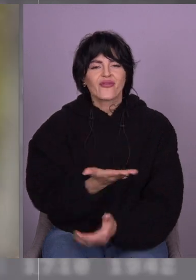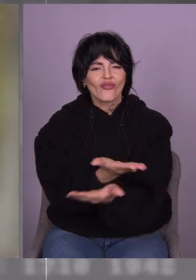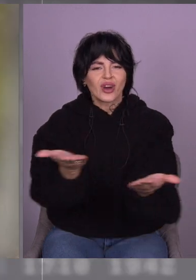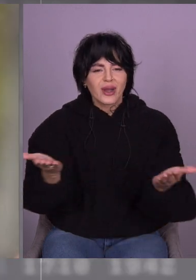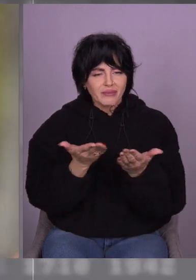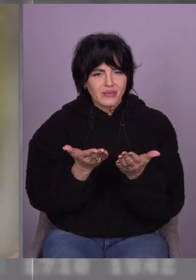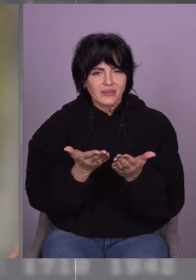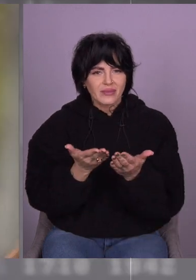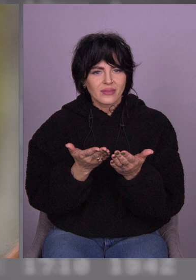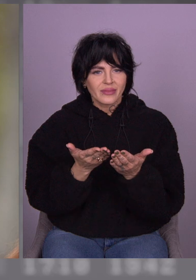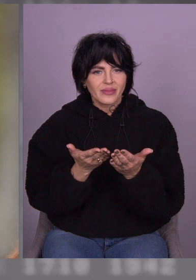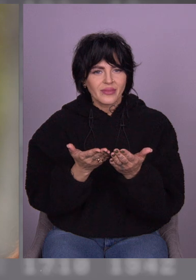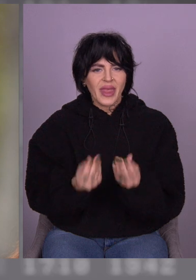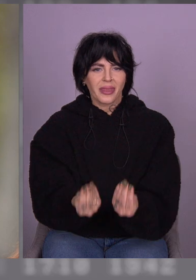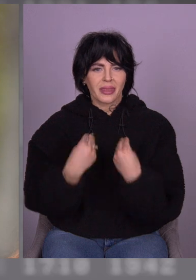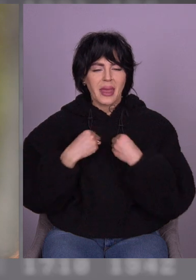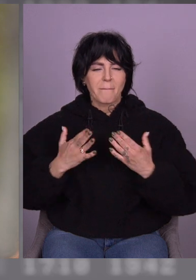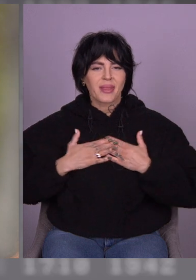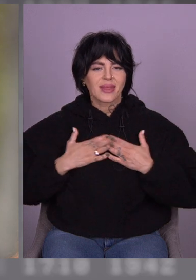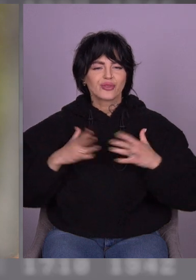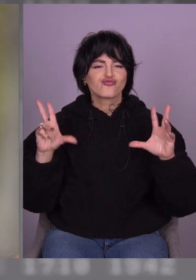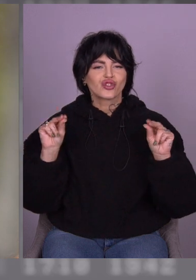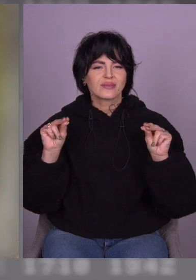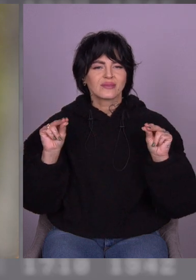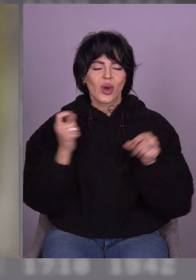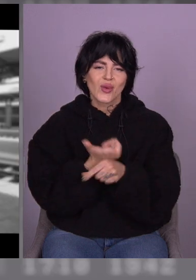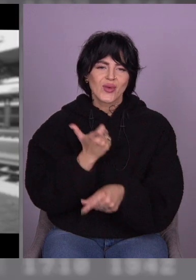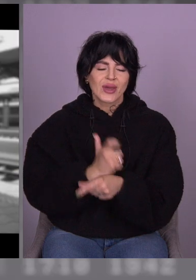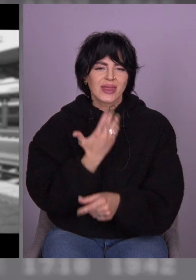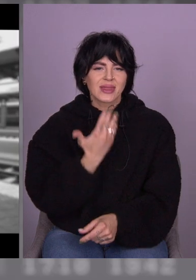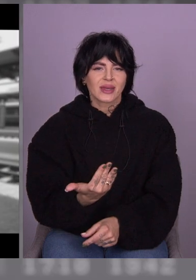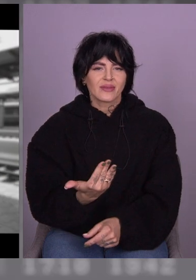що… Яке ви принесли мені щастя сьогодні. Я дуже вдячний.